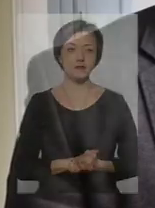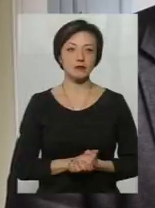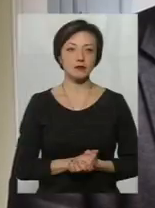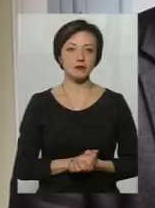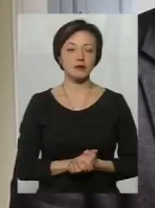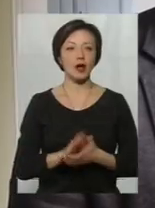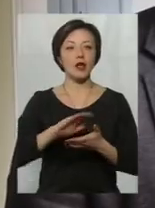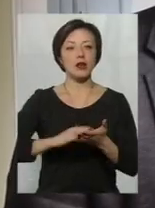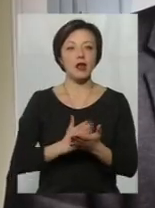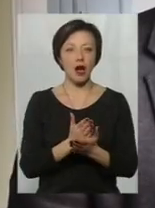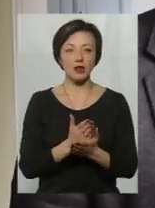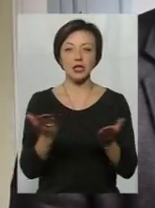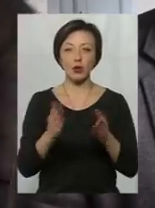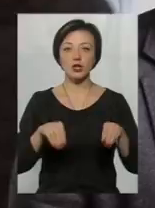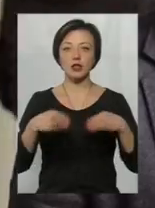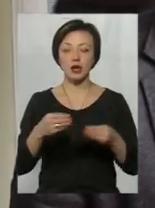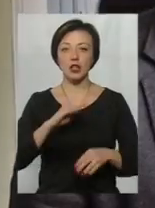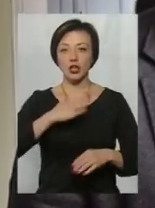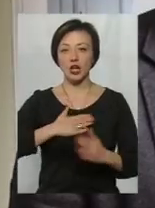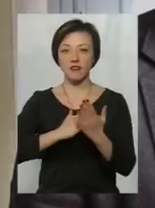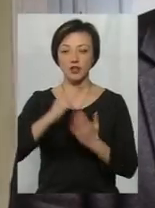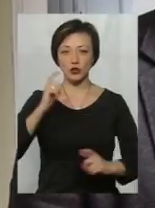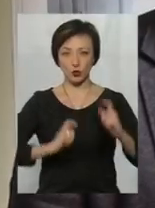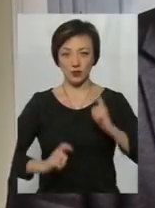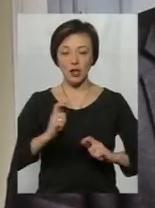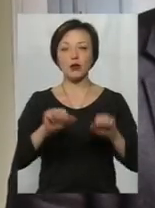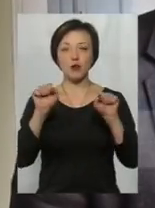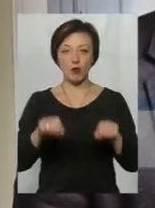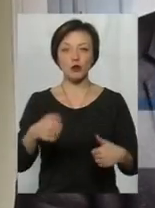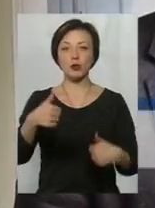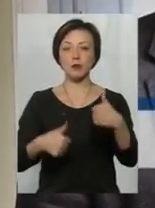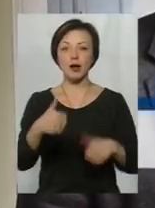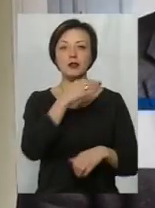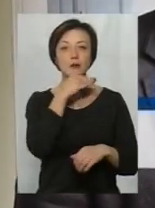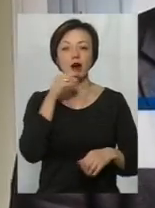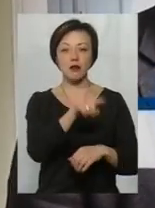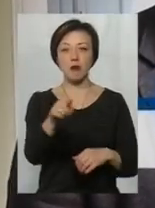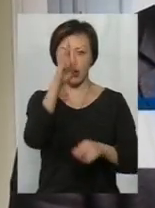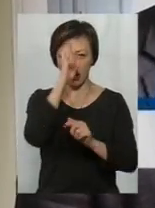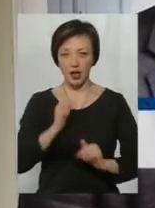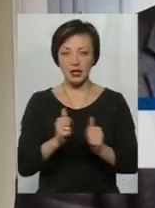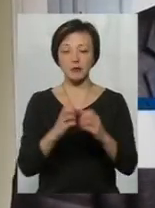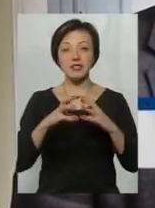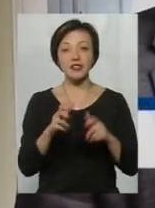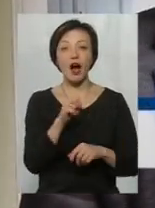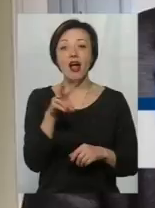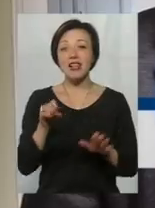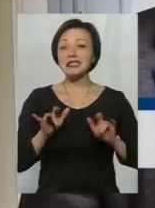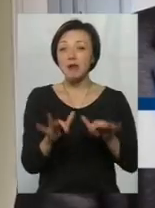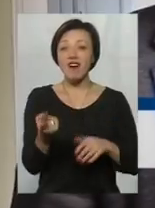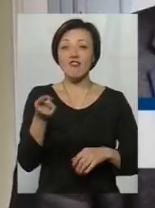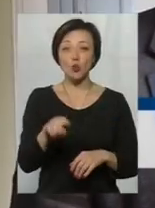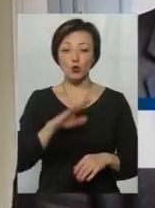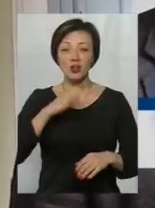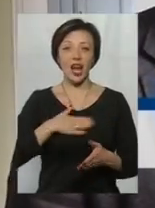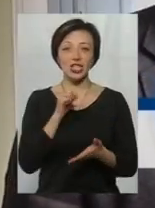Якість, яку надає наша вища школа, безумовно, вона може позмагатися з багатьма країнами світу. Але річ у тому, що наші